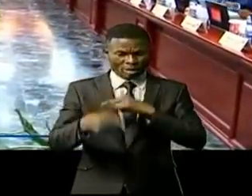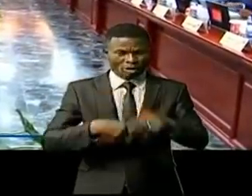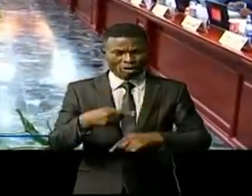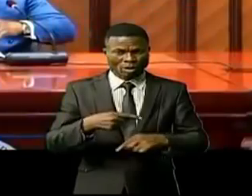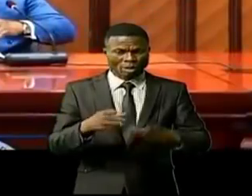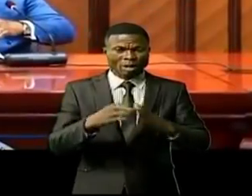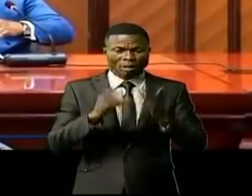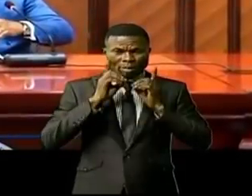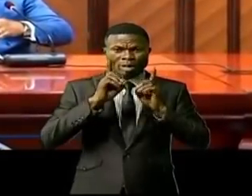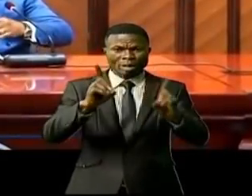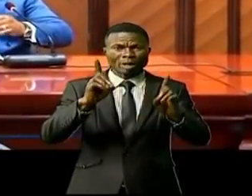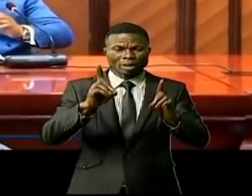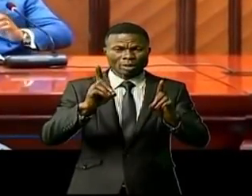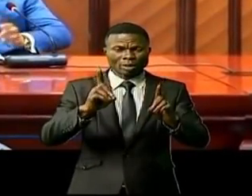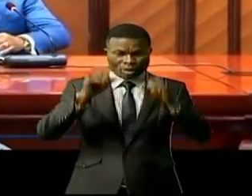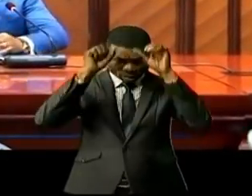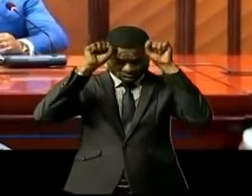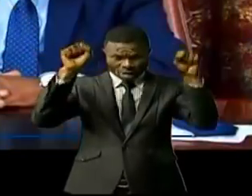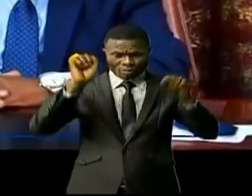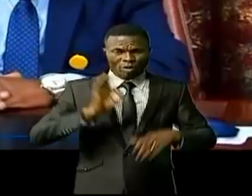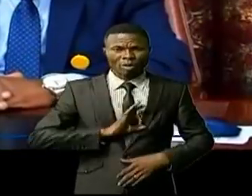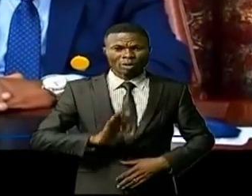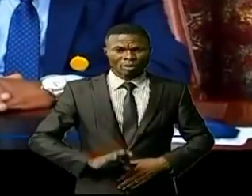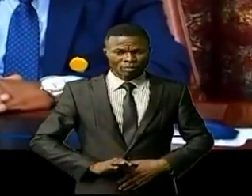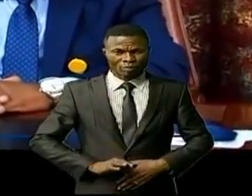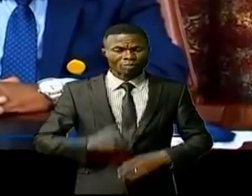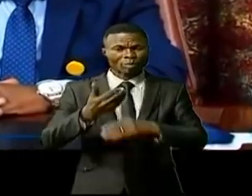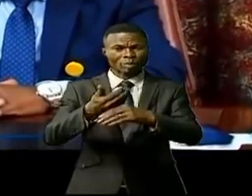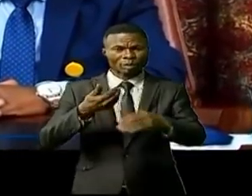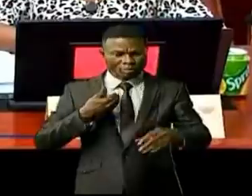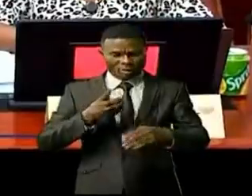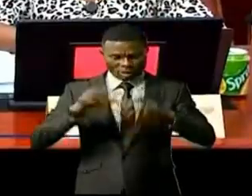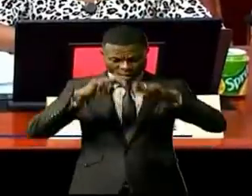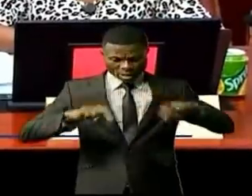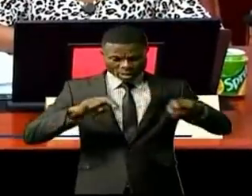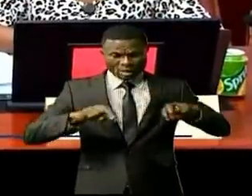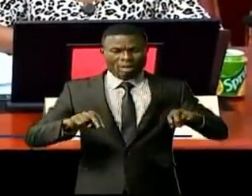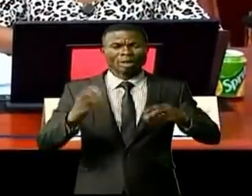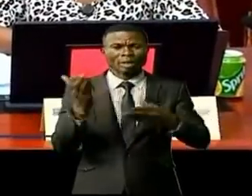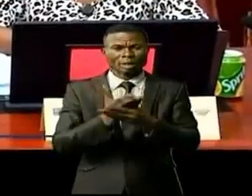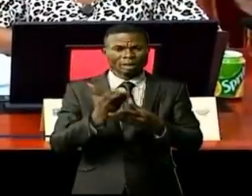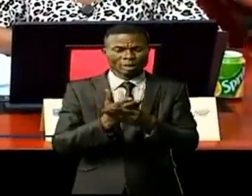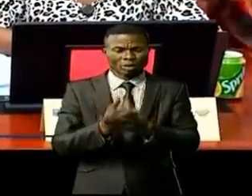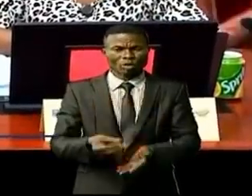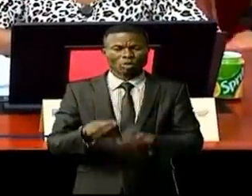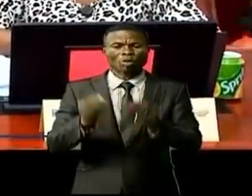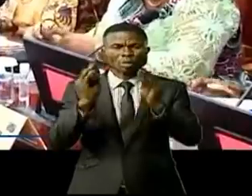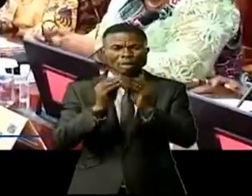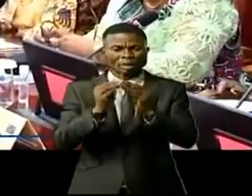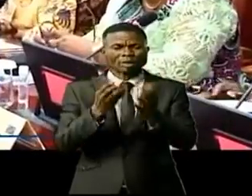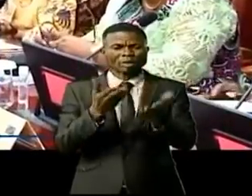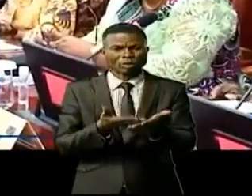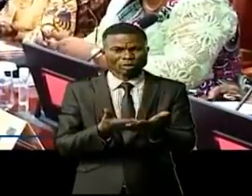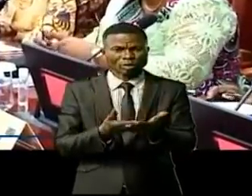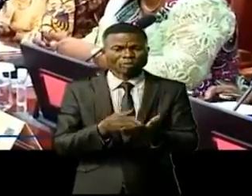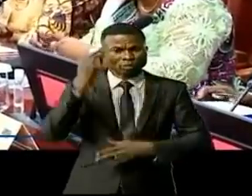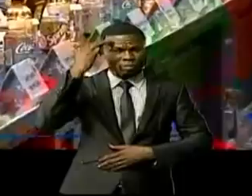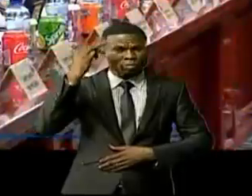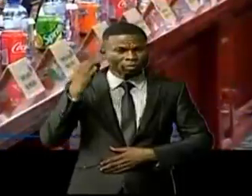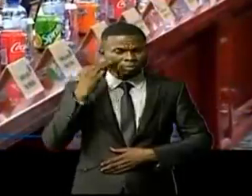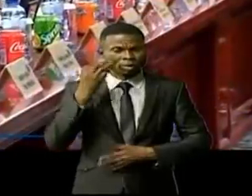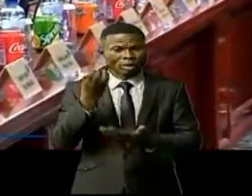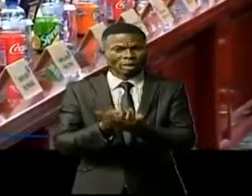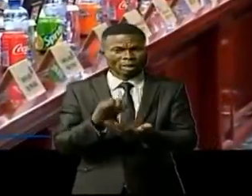par le discours d'orientation du chef de l'Etat avant l'examen des dossiers soumis au conseil des ministres. Le ministre de l